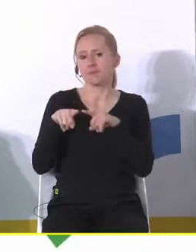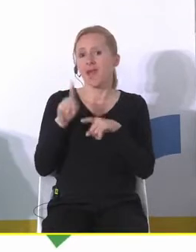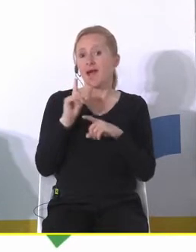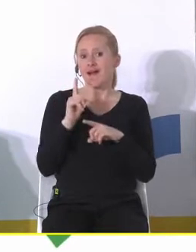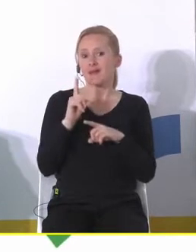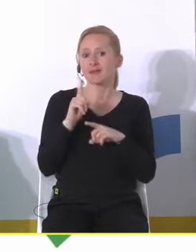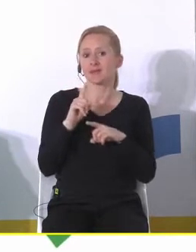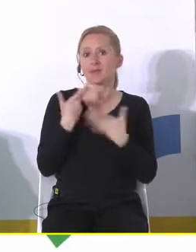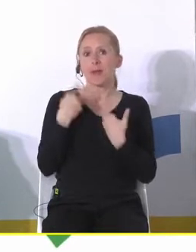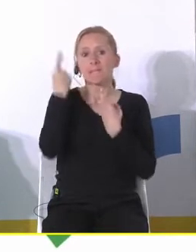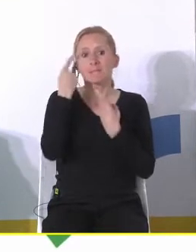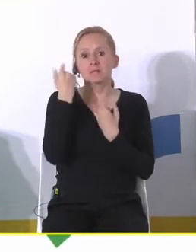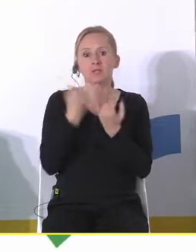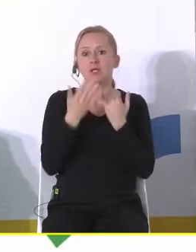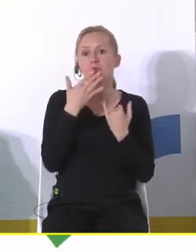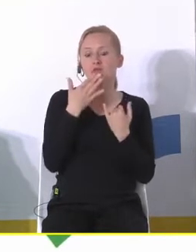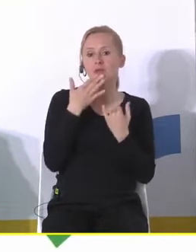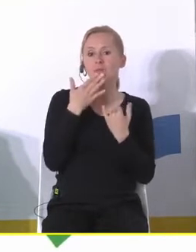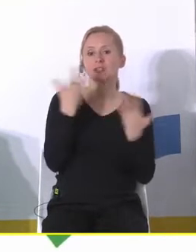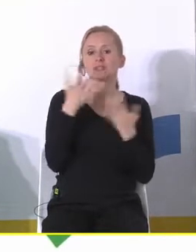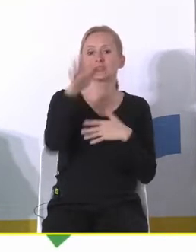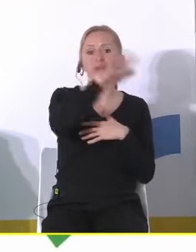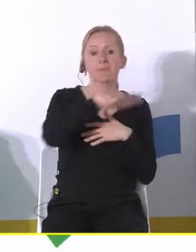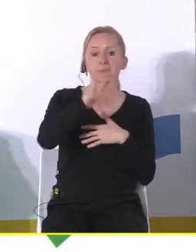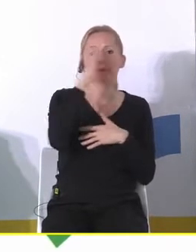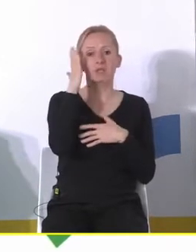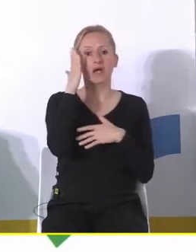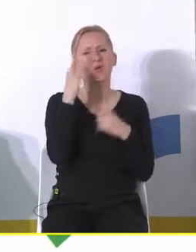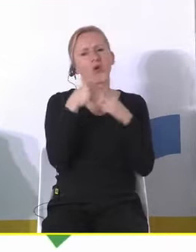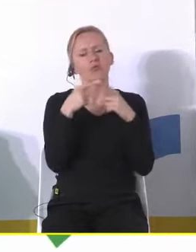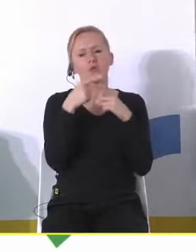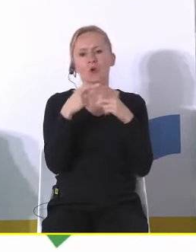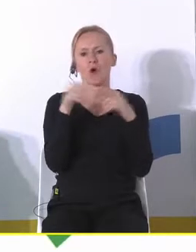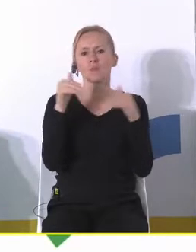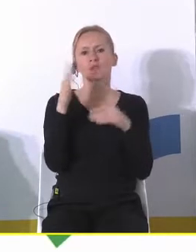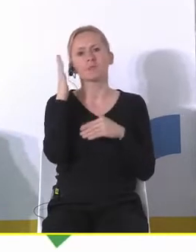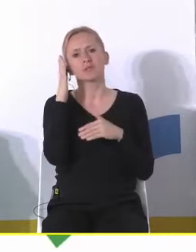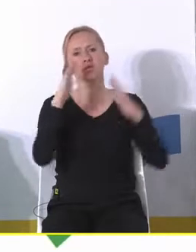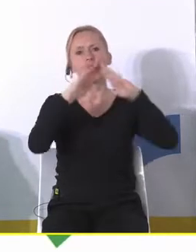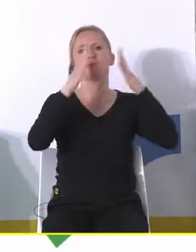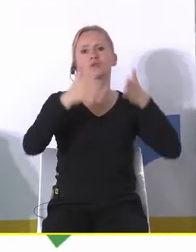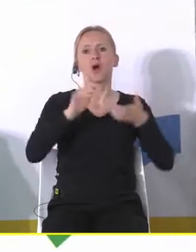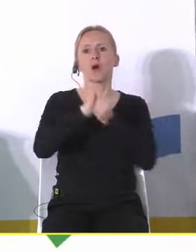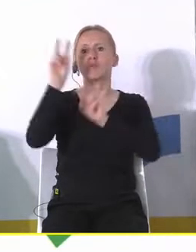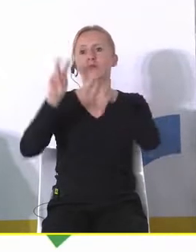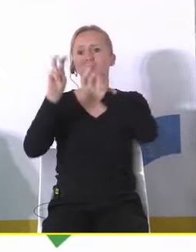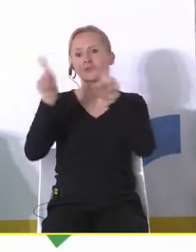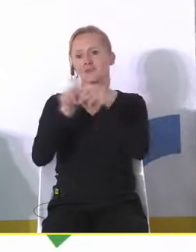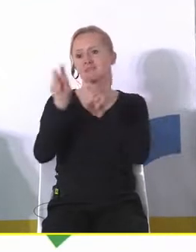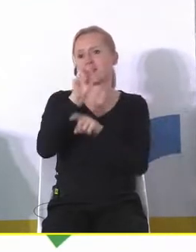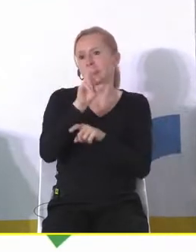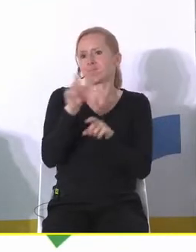natomiast mnie uderza to że kiedy mówimy o tym że gdzieś mieszkamy to trochę jest tak można mieszkać w domu można mieszkać w hotelu i to jest ten sam